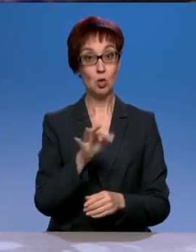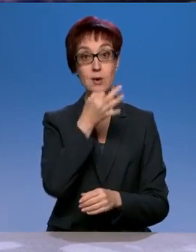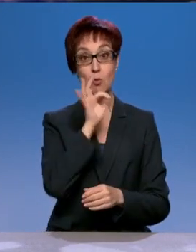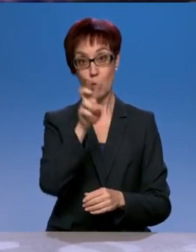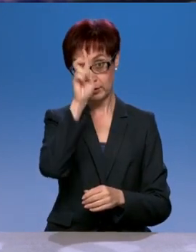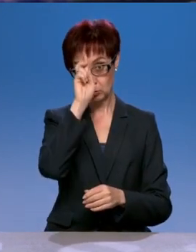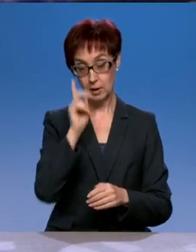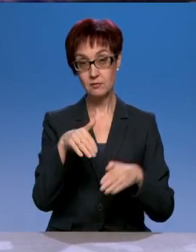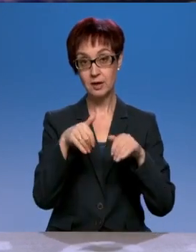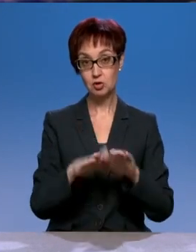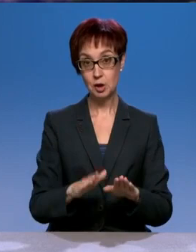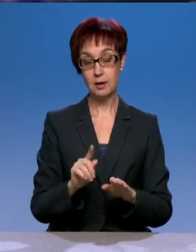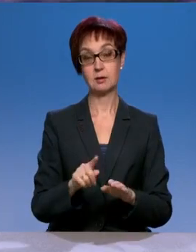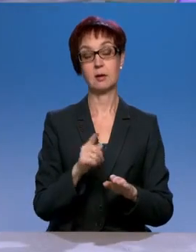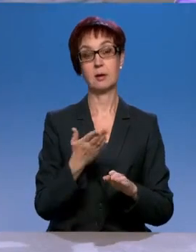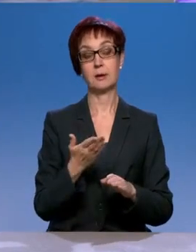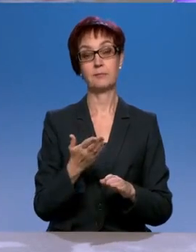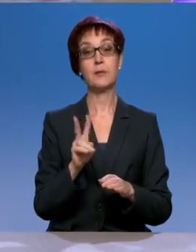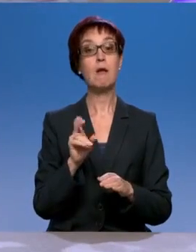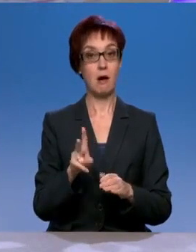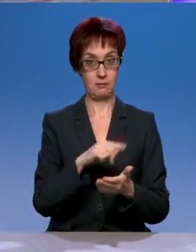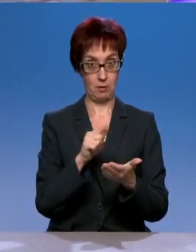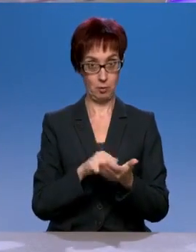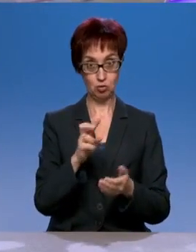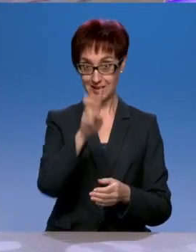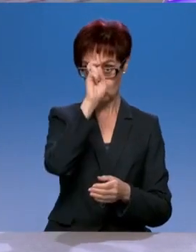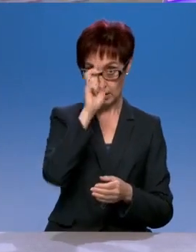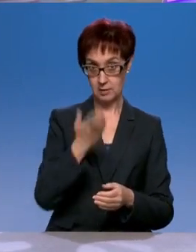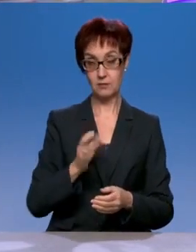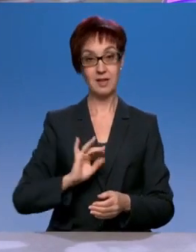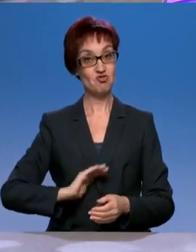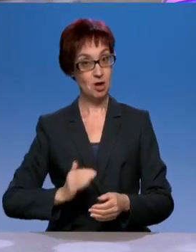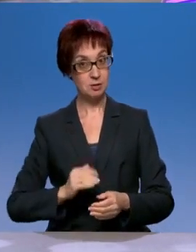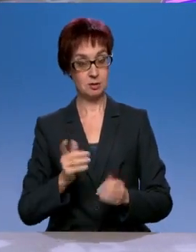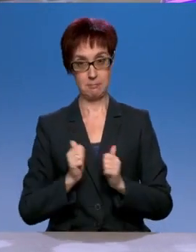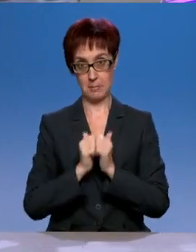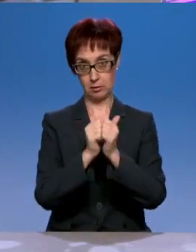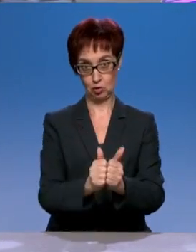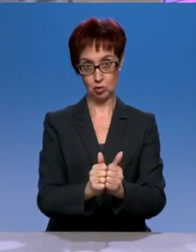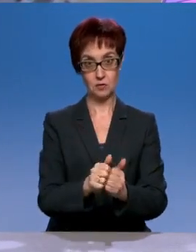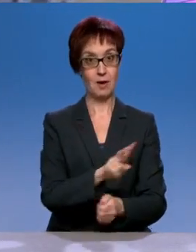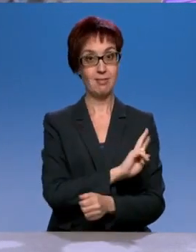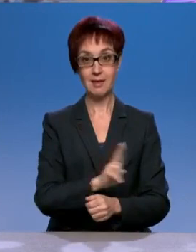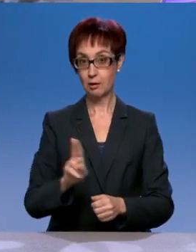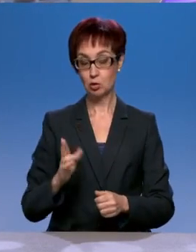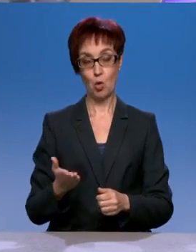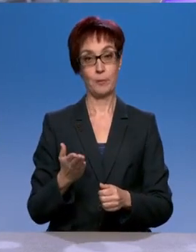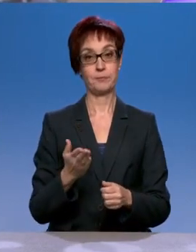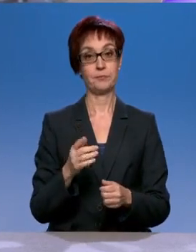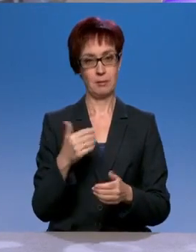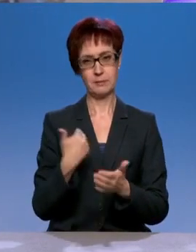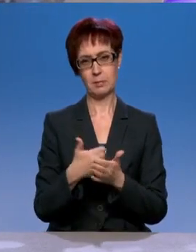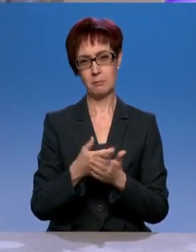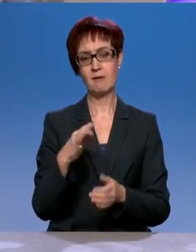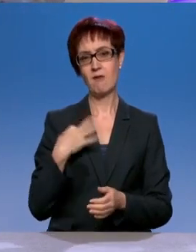государственно-частного партнерства. Но никто не отдает на откуп, естественно, в той же Франции, где масса